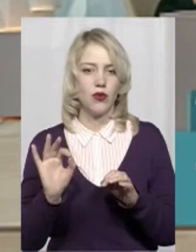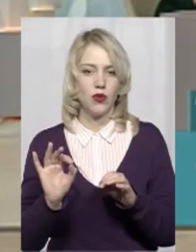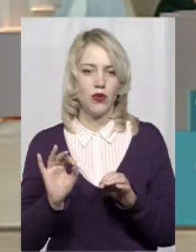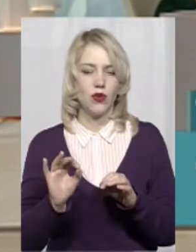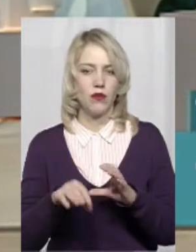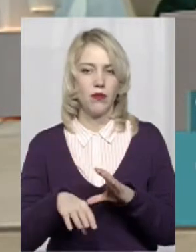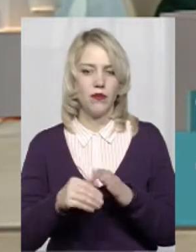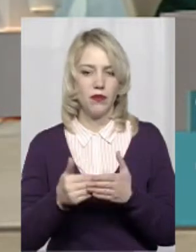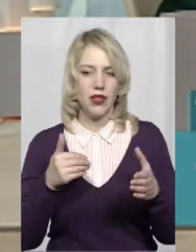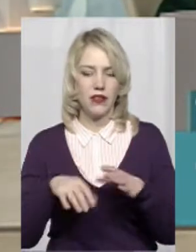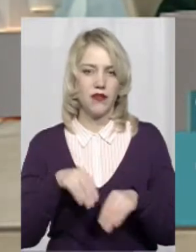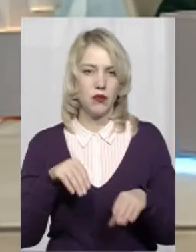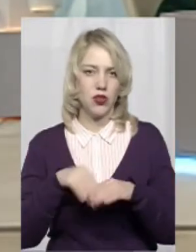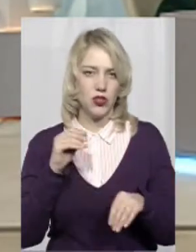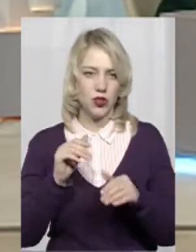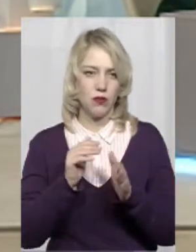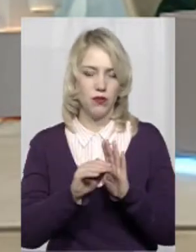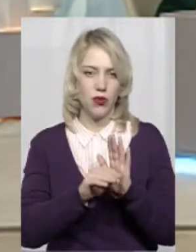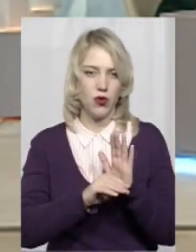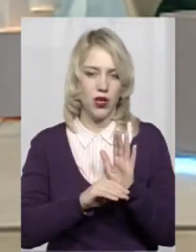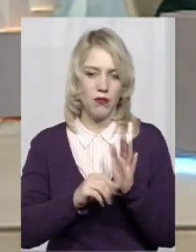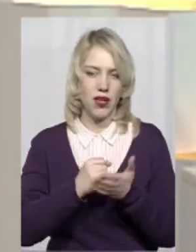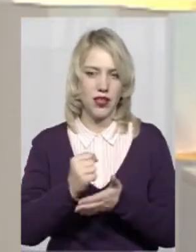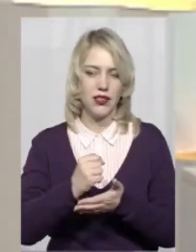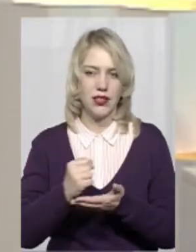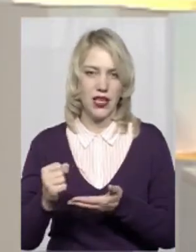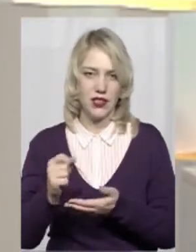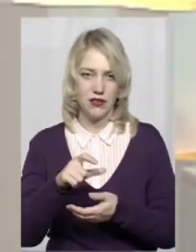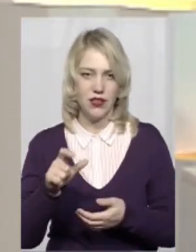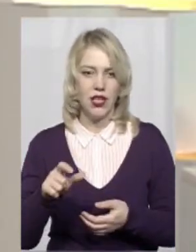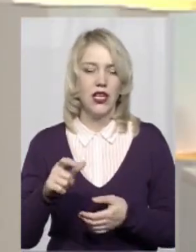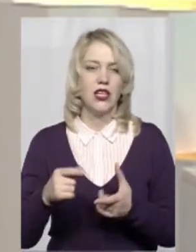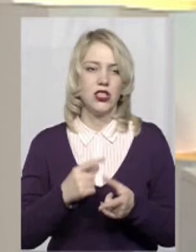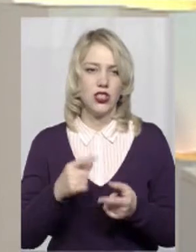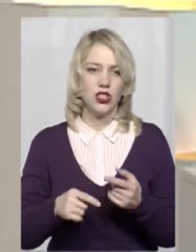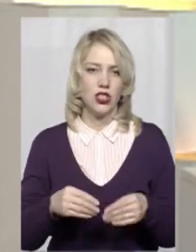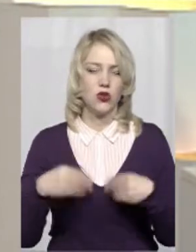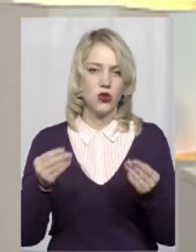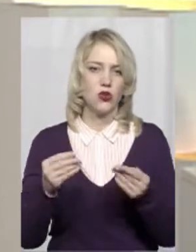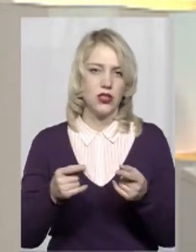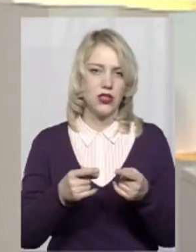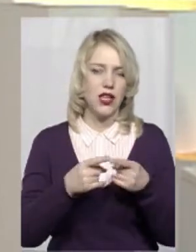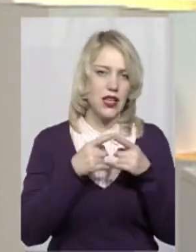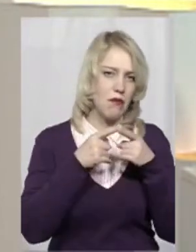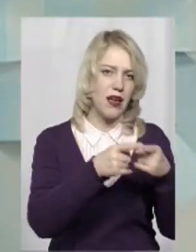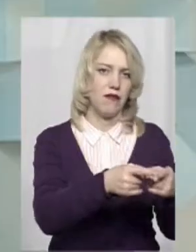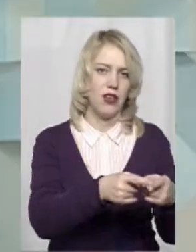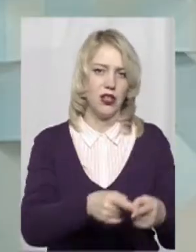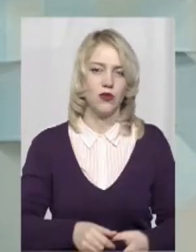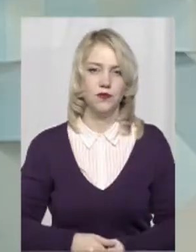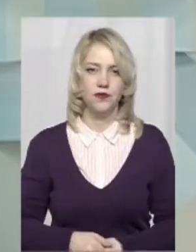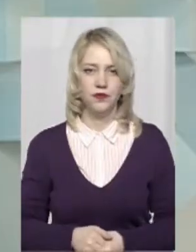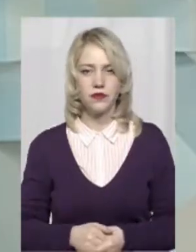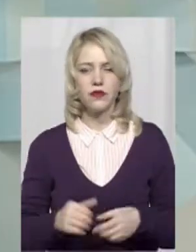про спередвиборчих програм кандидатів, ще доносити якось на периферію? Ну, яким чином? Ну,